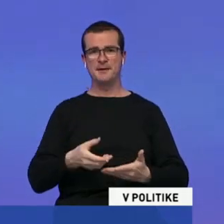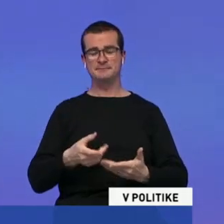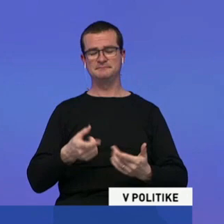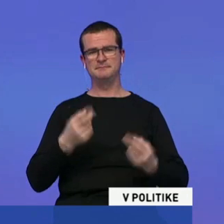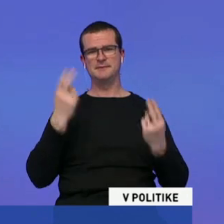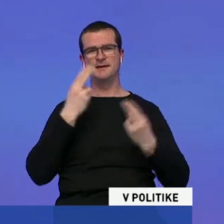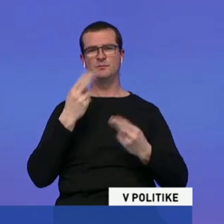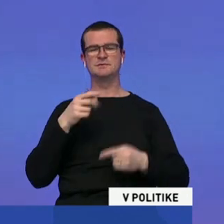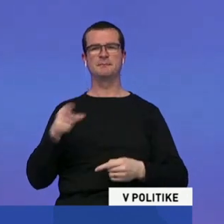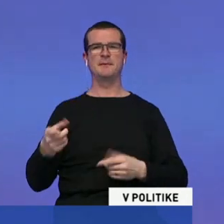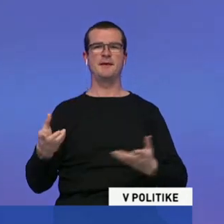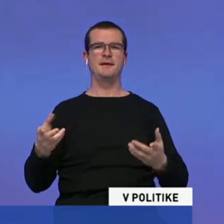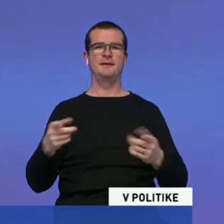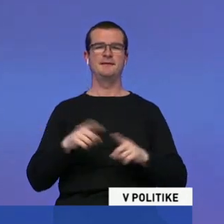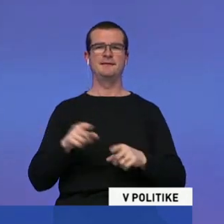Samozrejme, že to je populistné.